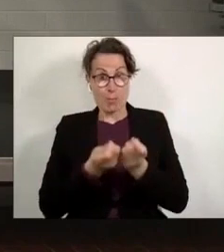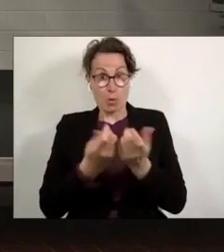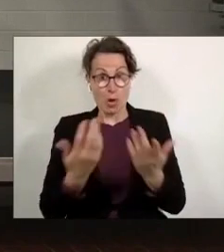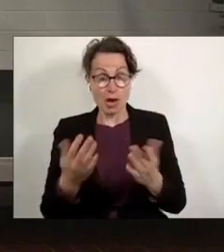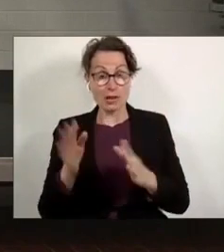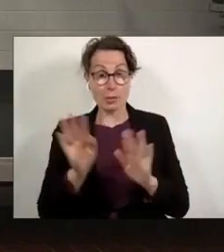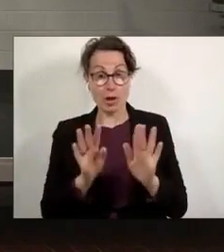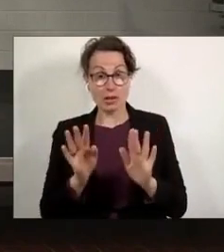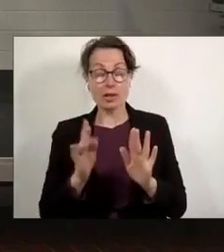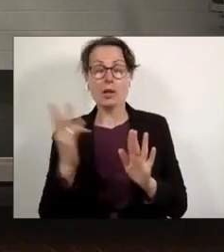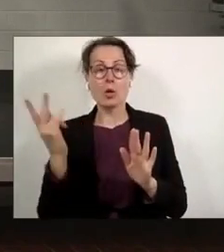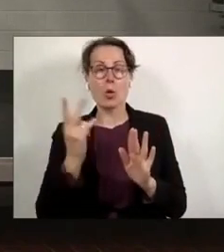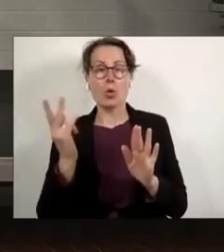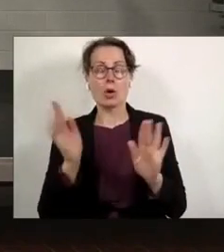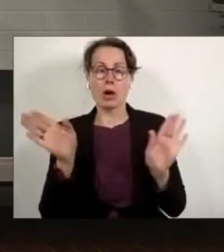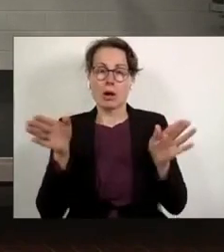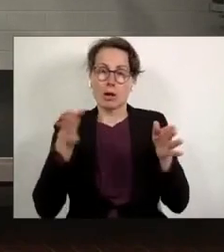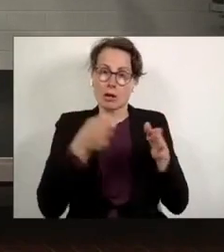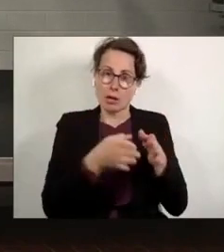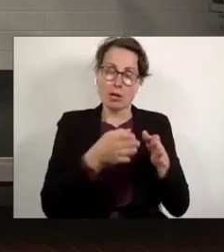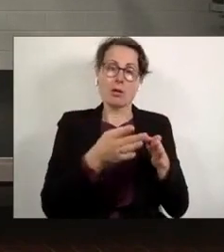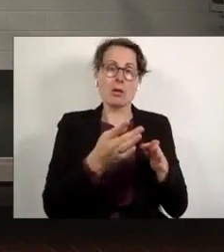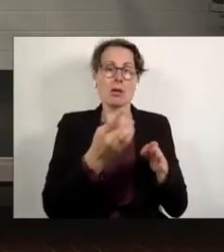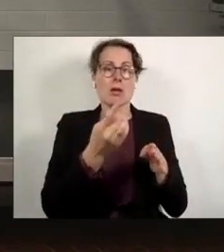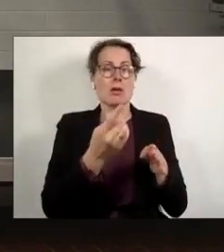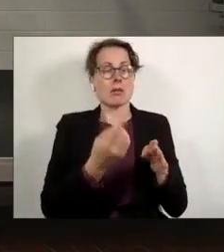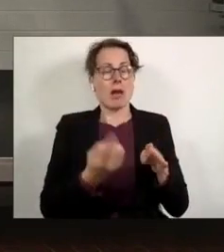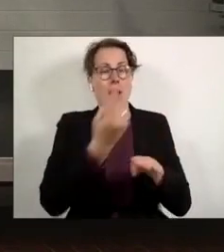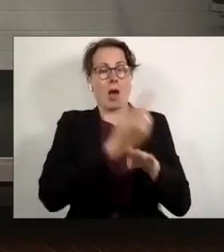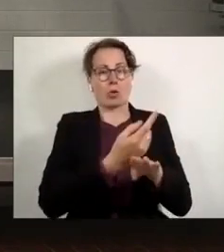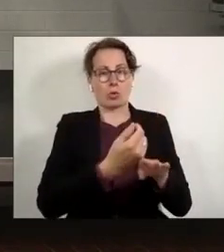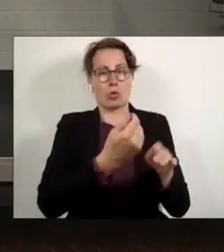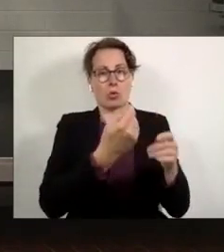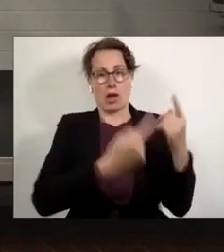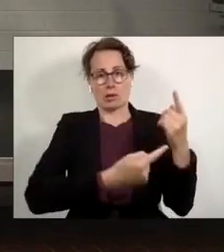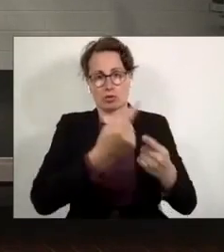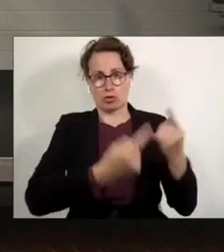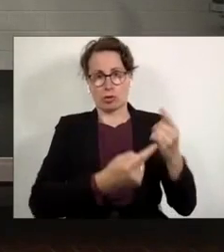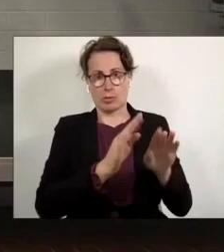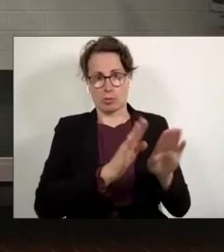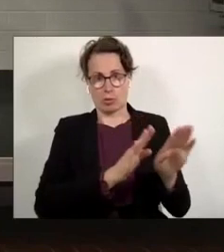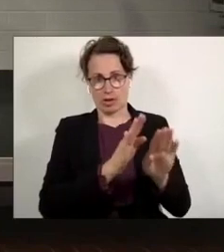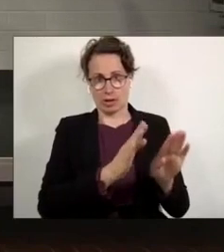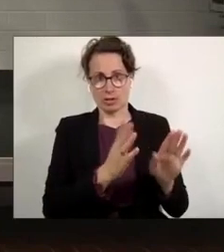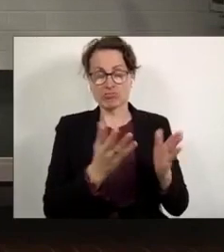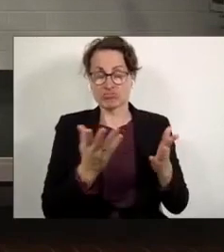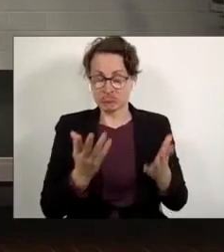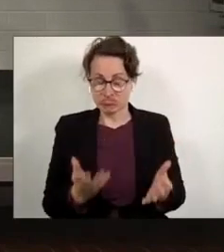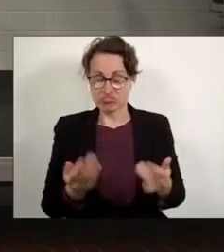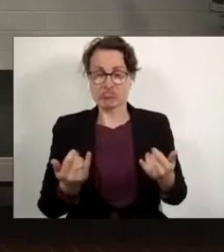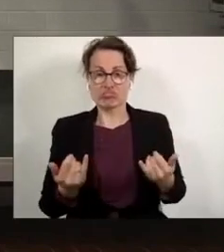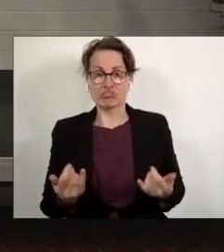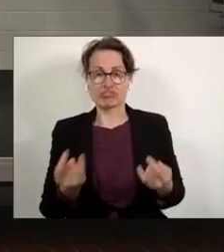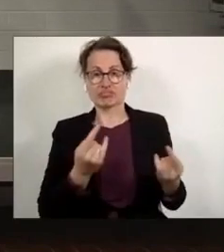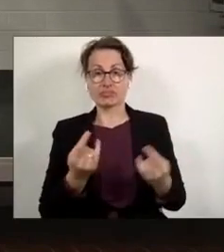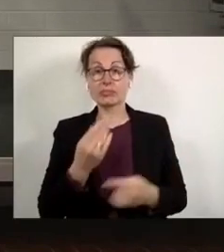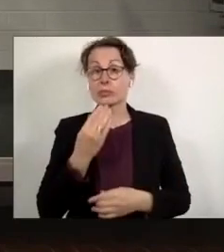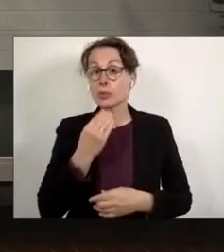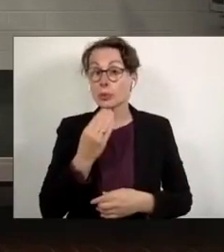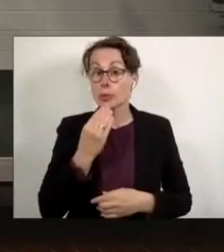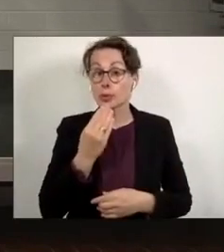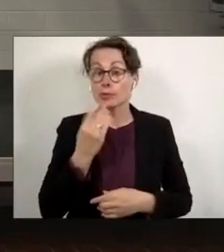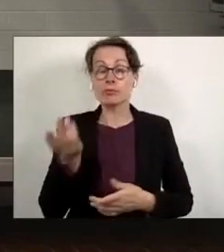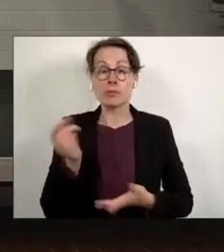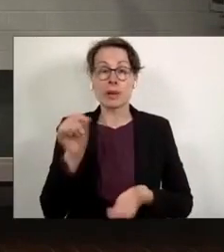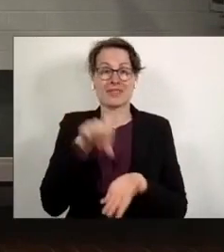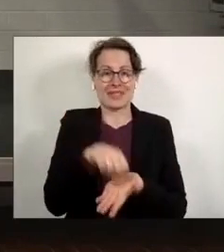es eher eine autokratische Demokratie? Das ist letztlich die entscheidende Frage, die gerade diskutiert wird und in dieser Frage stehen die Juden und Jüdinnen im Zentrum der